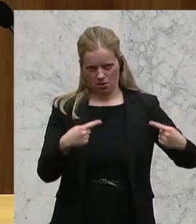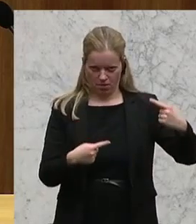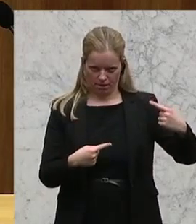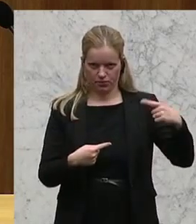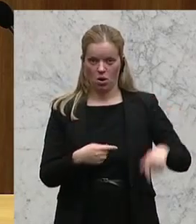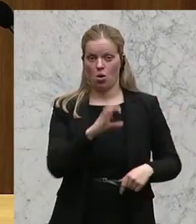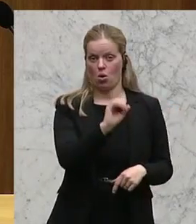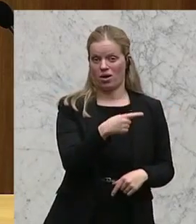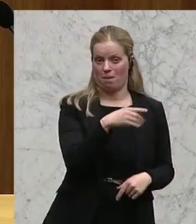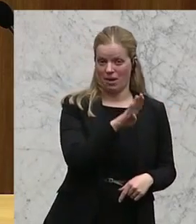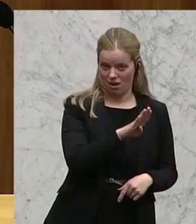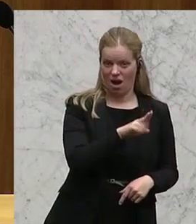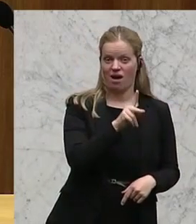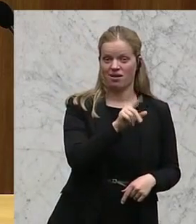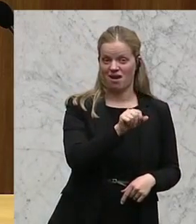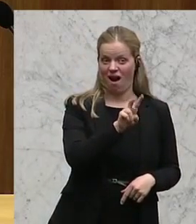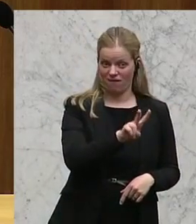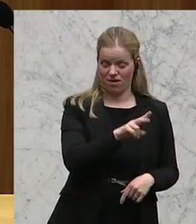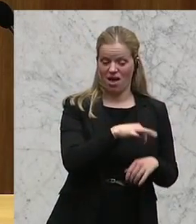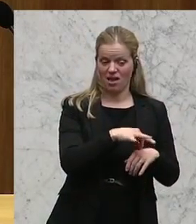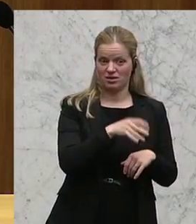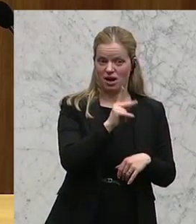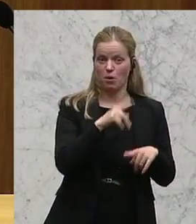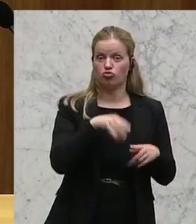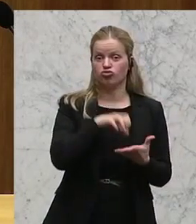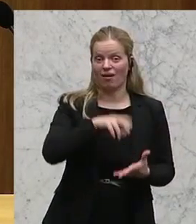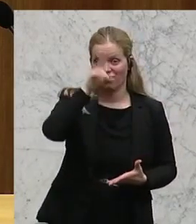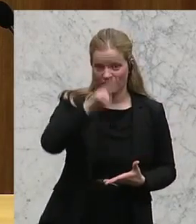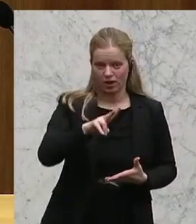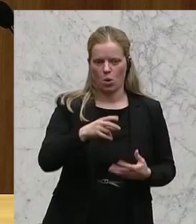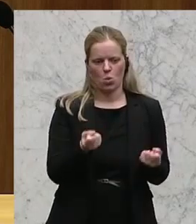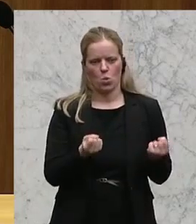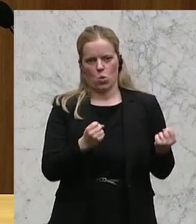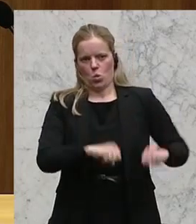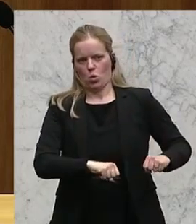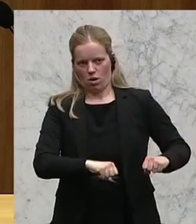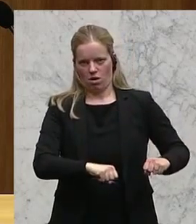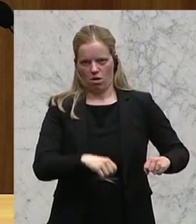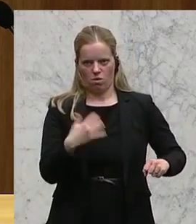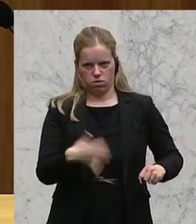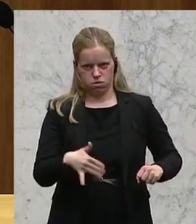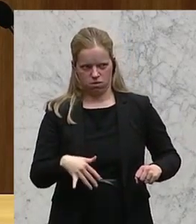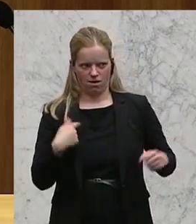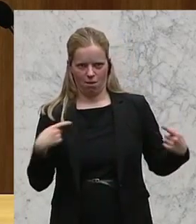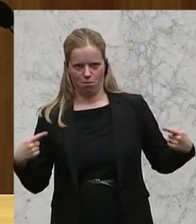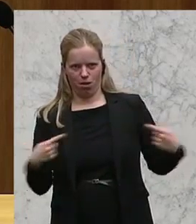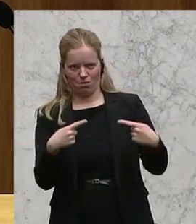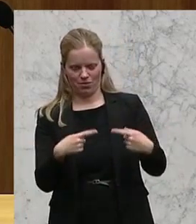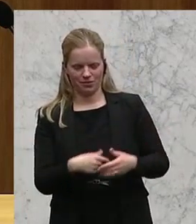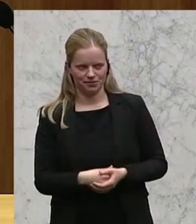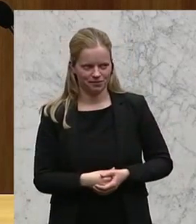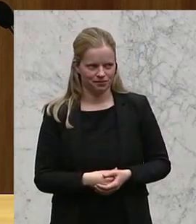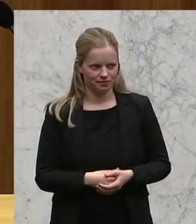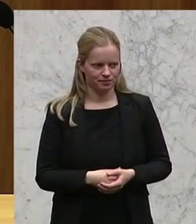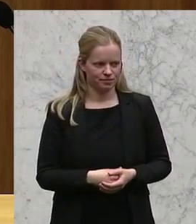CAF, mit der Ärztekammer und mit der Stadt Wien. Und das ist schon ein ordentlich mächtiges Paket. So nach